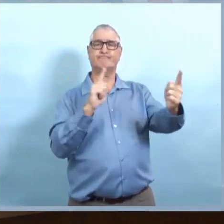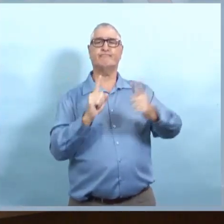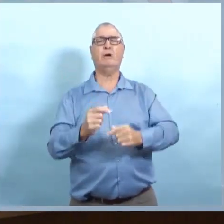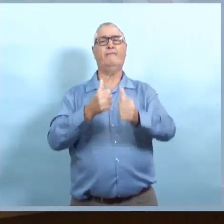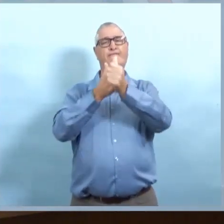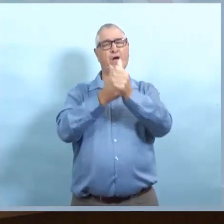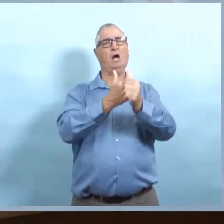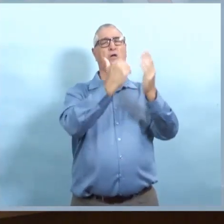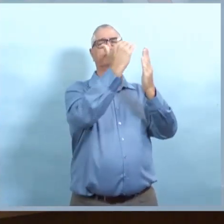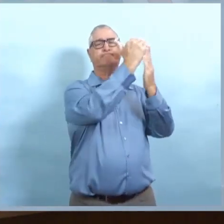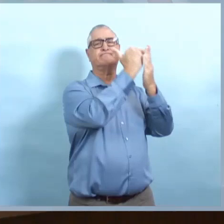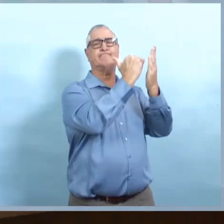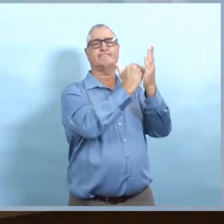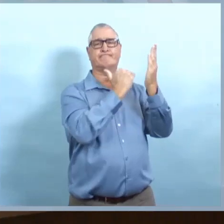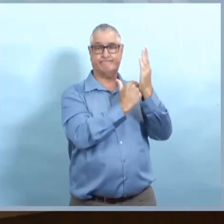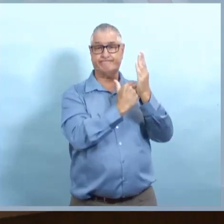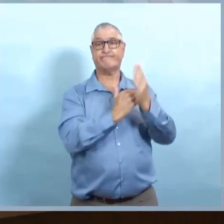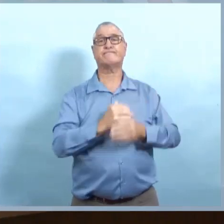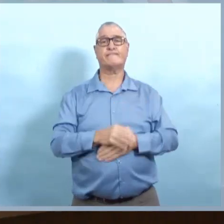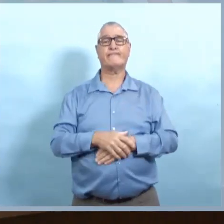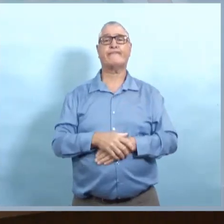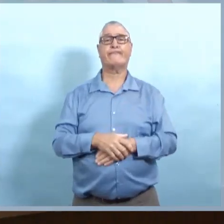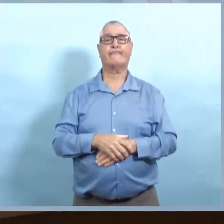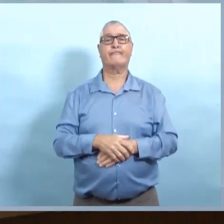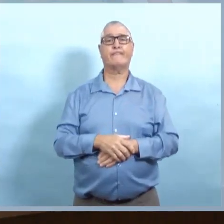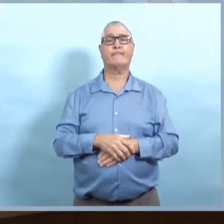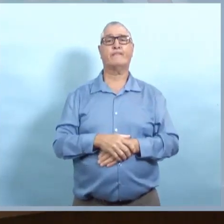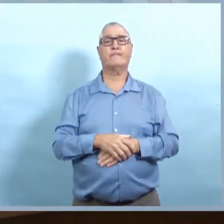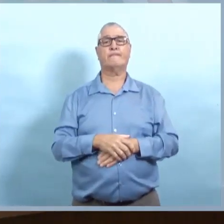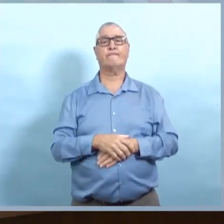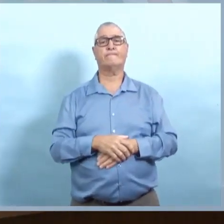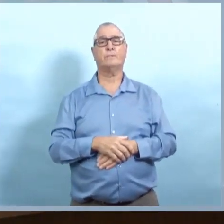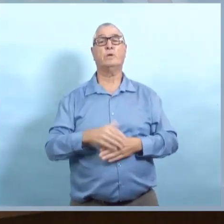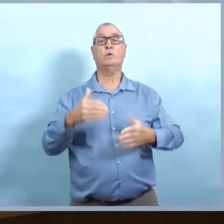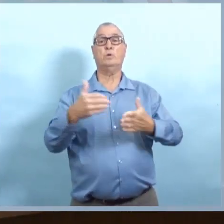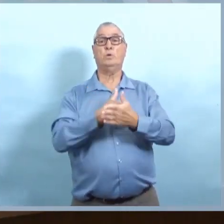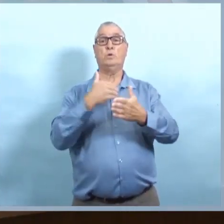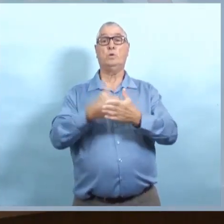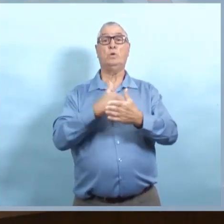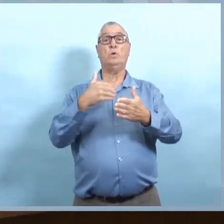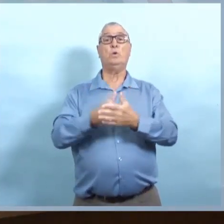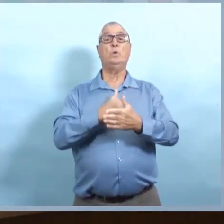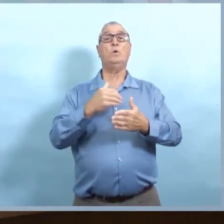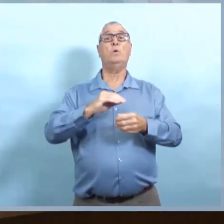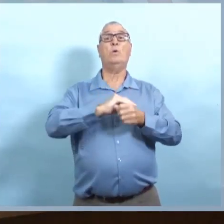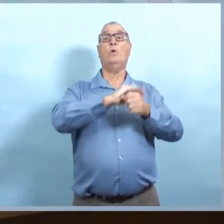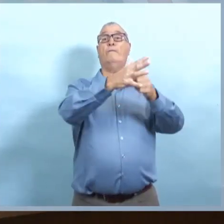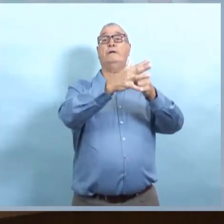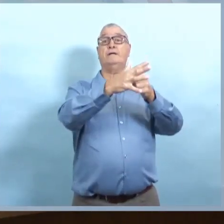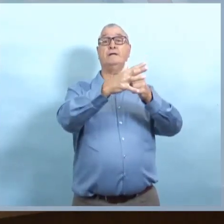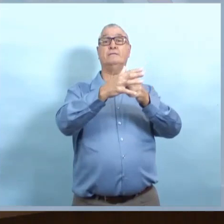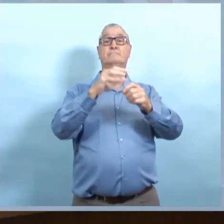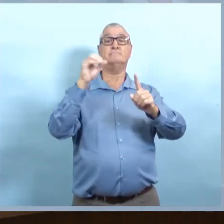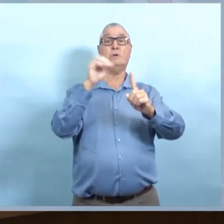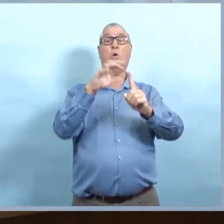échelle et les fermetures. Nous nous appuyons sur tous nos partenaires au Manitoba et dans les régions pour qu'ils fassent leur part